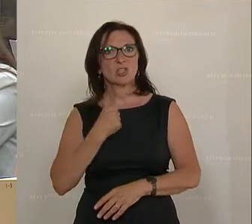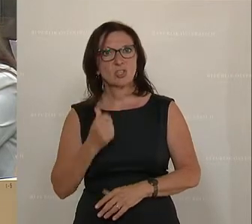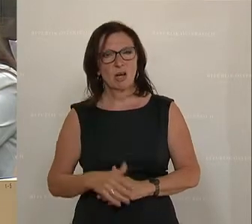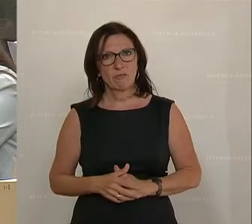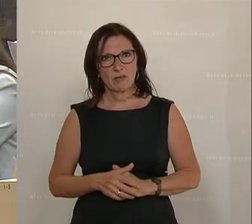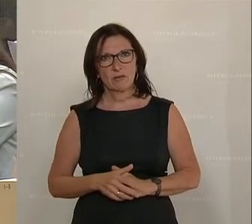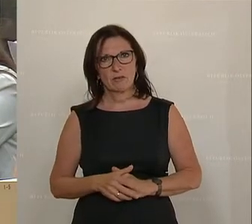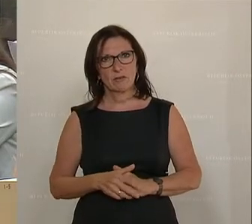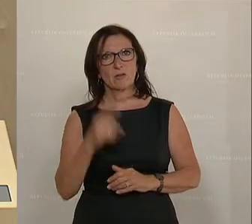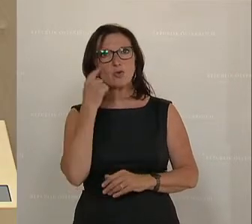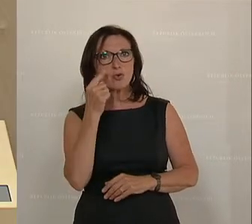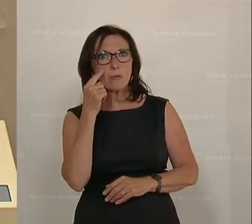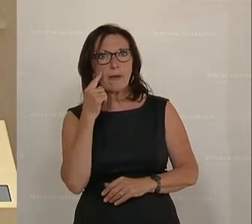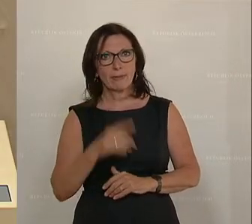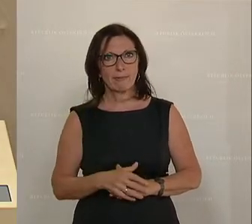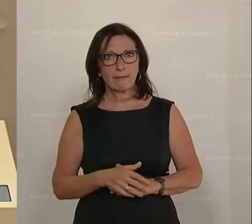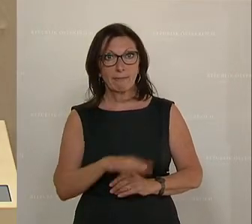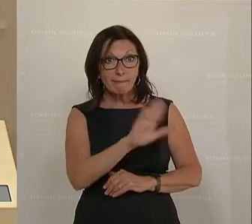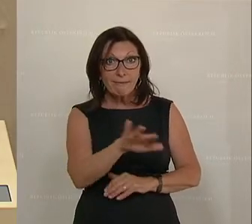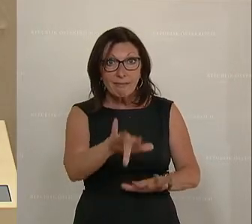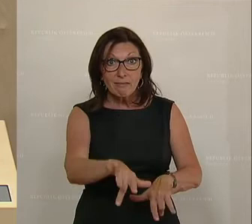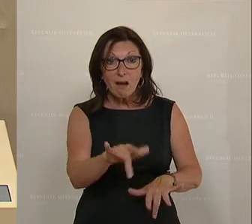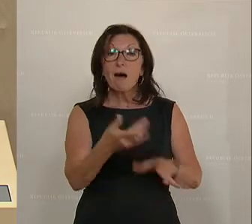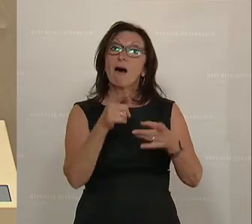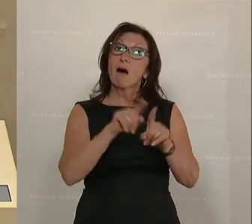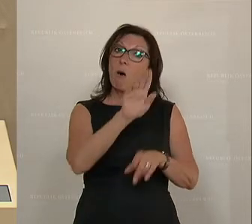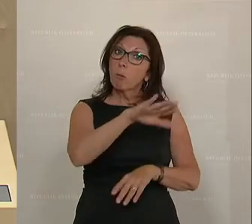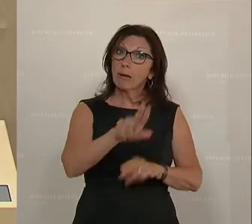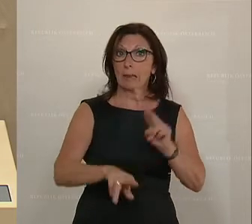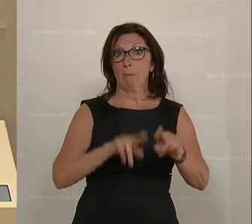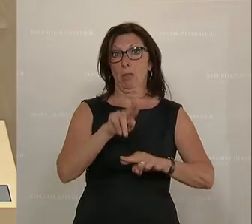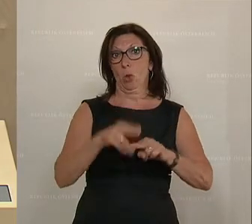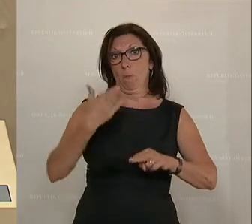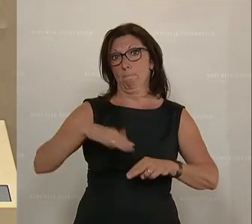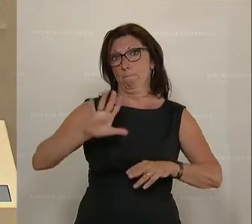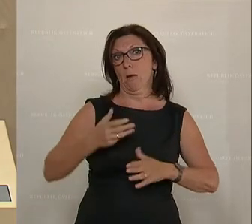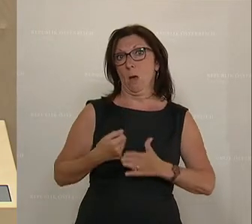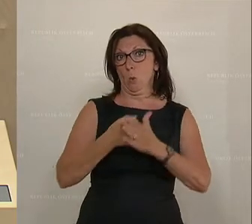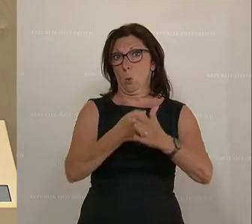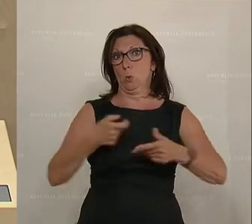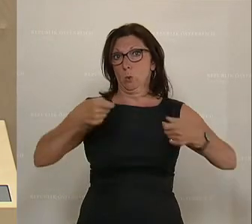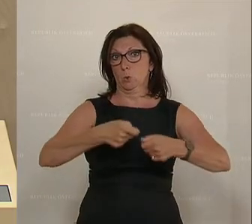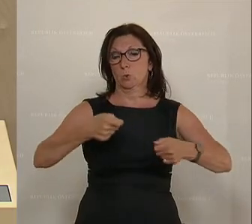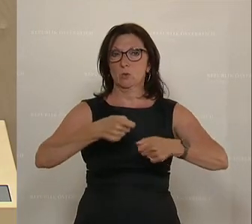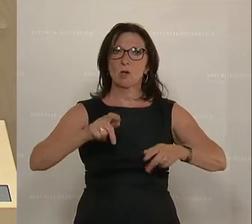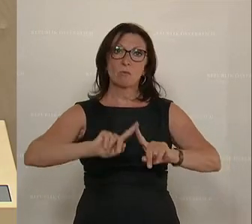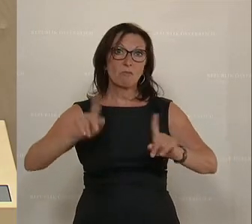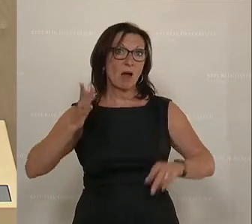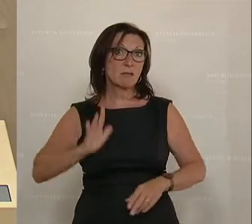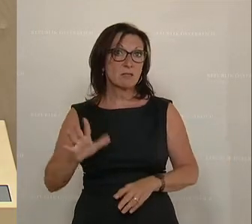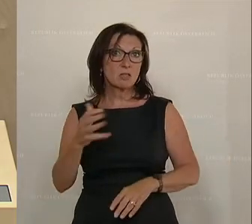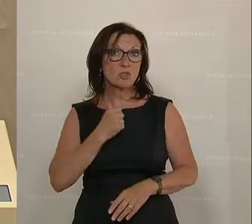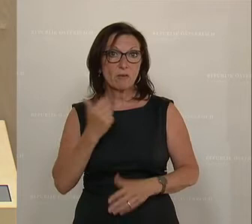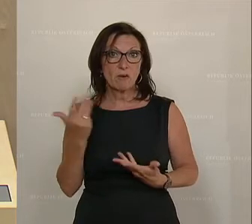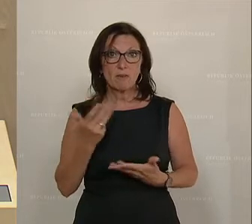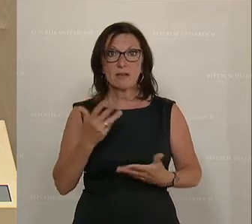Studierende, die Kinder haben, auch die Kinderbetreuung mehr unterstützt wird. Wir haben aber auch auf der anderen Seite es geschafft, dass die,